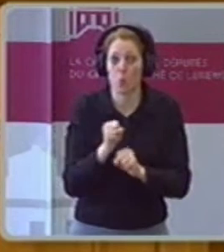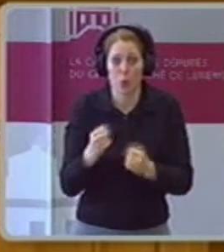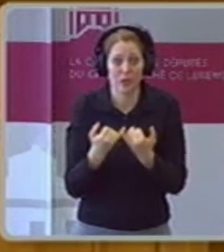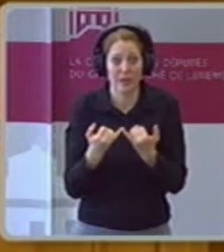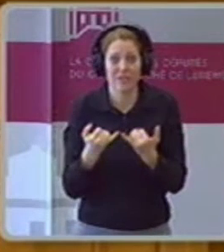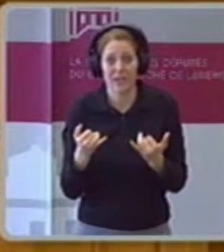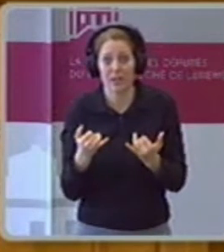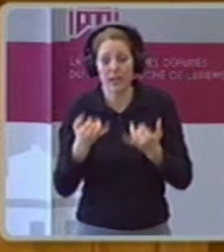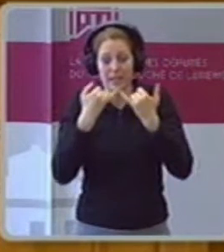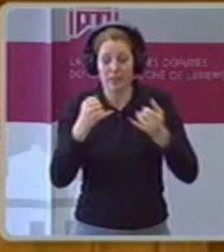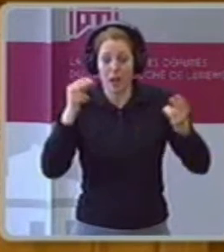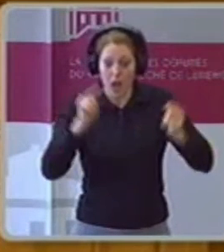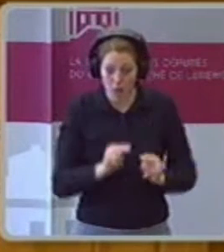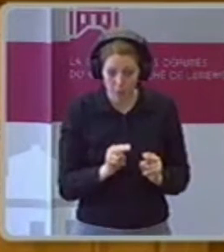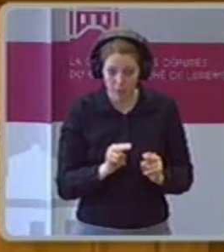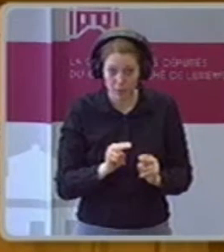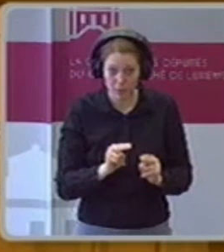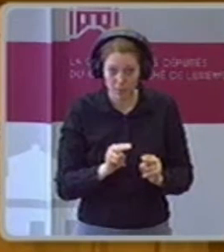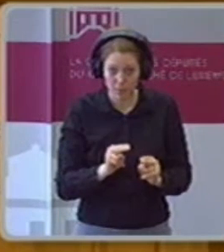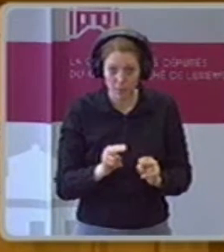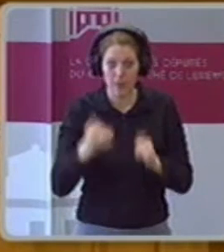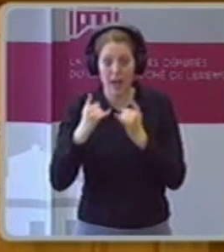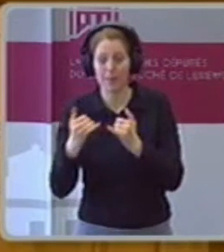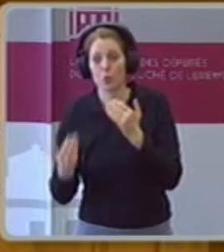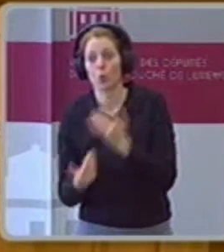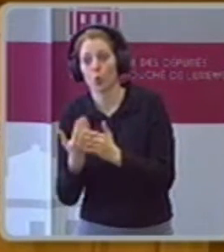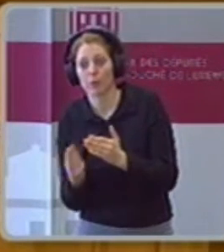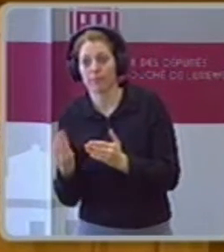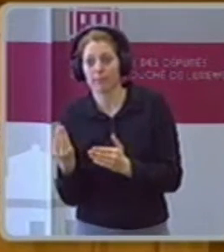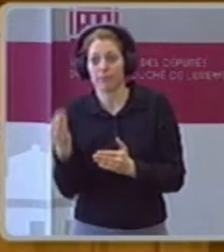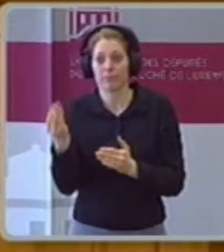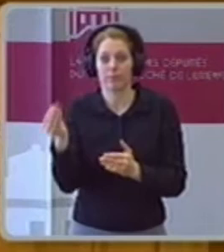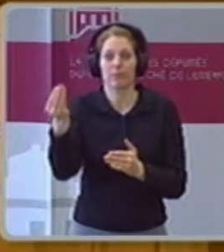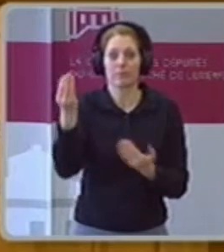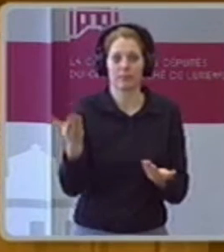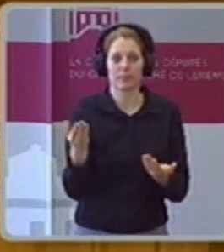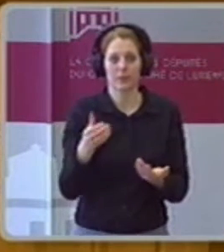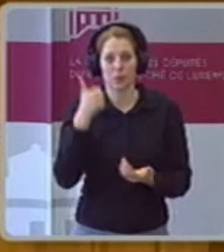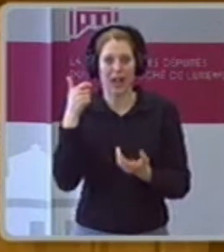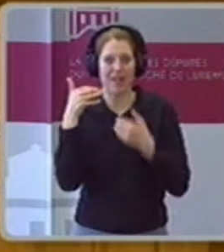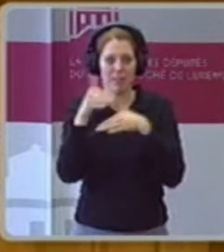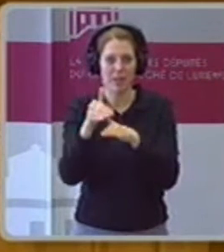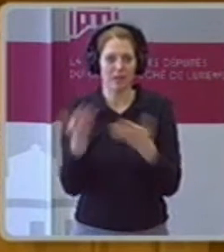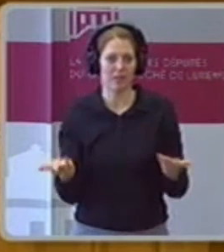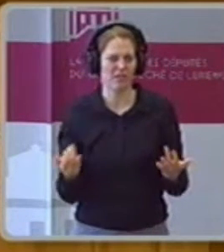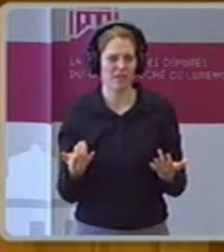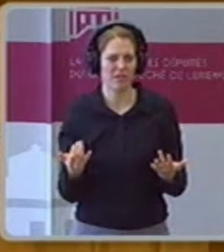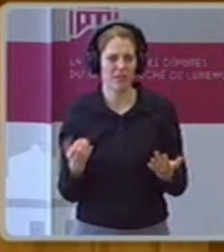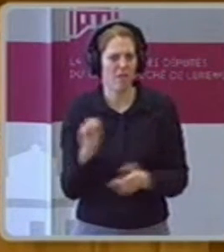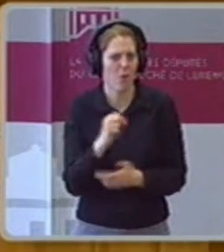auf 1 Milliarden. Denn Herr Gramen hat gesagt, die Schulden werden stabil,